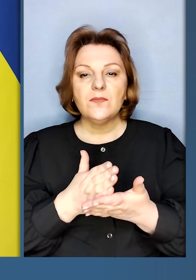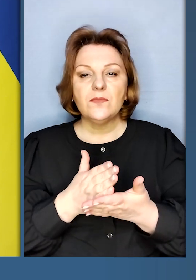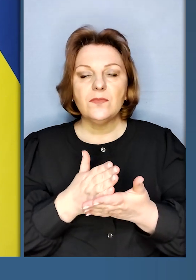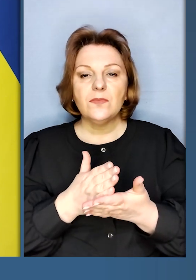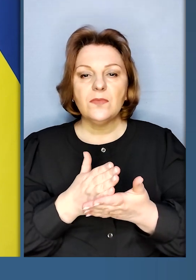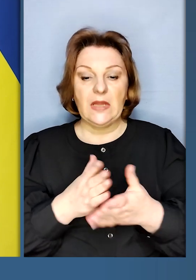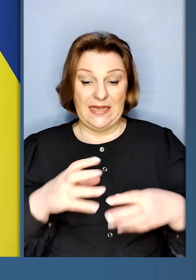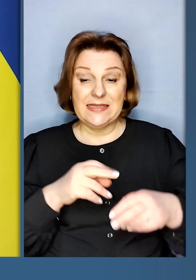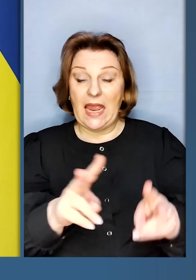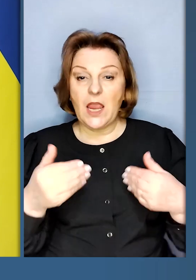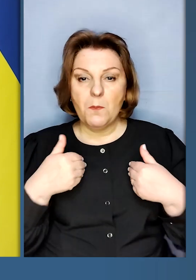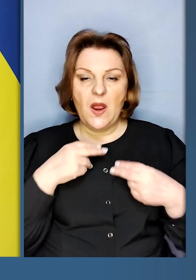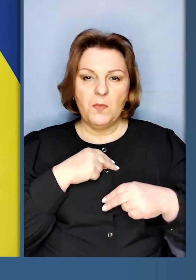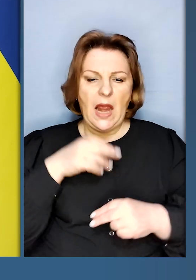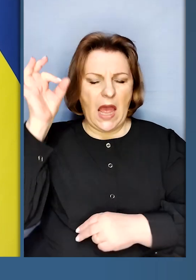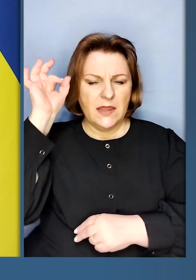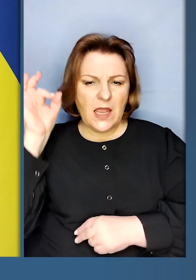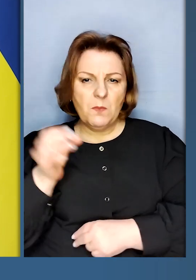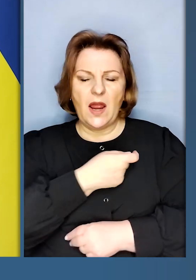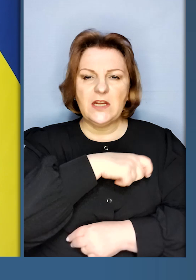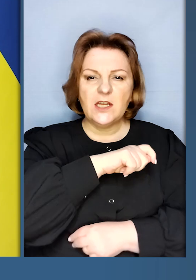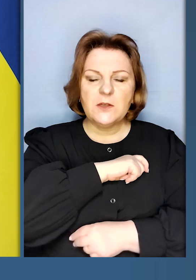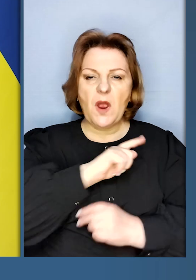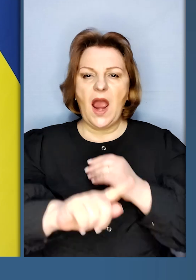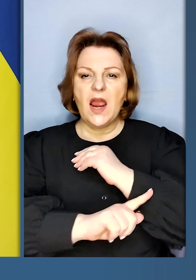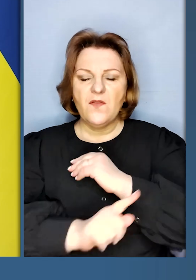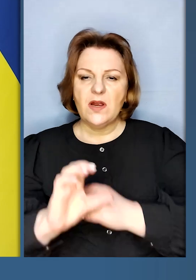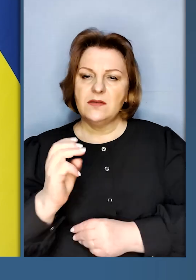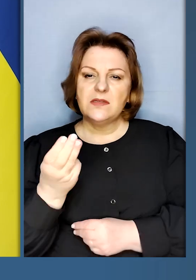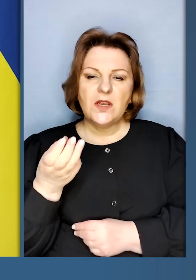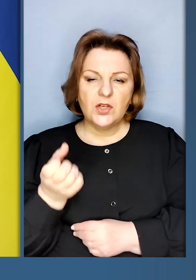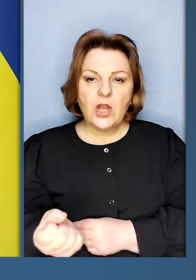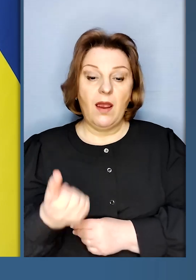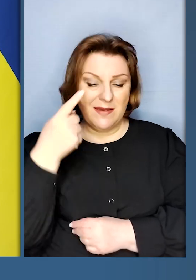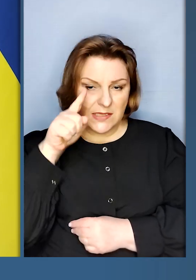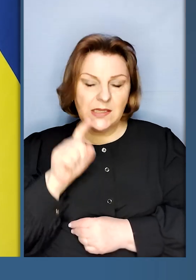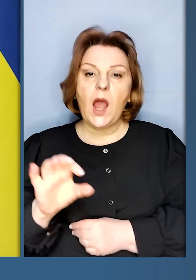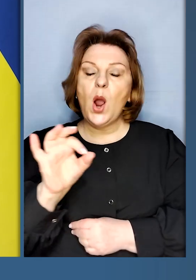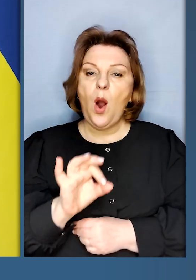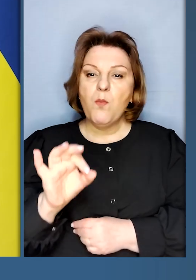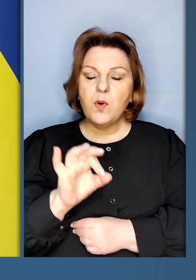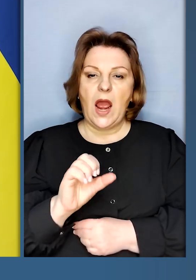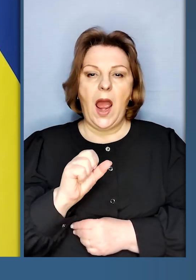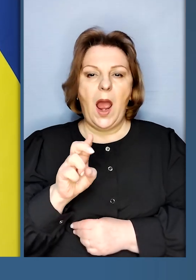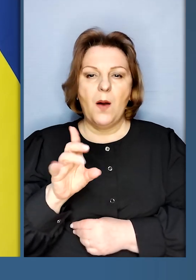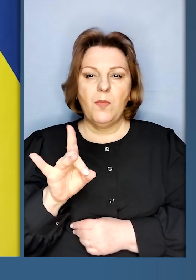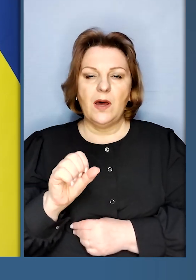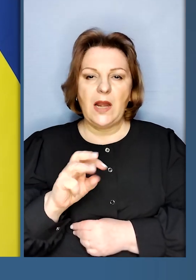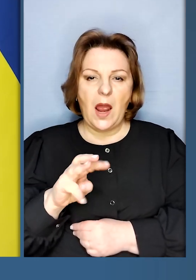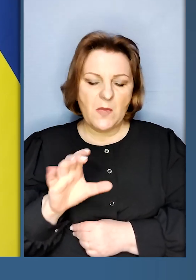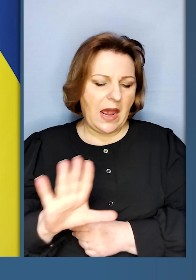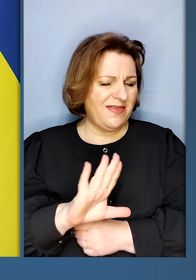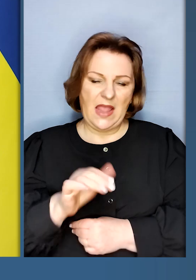є... З ким ми працюємо? Німеччина, Іспанія, Фінляндія, Сполучні Штати Америки. знаєте про